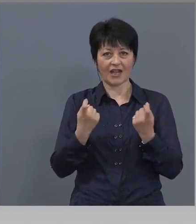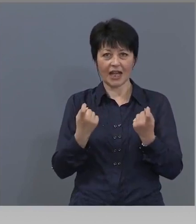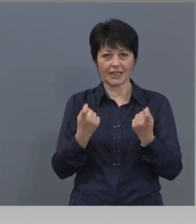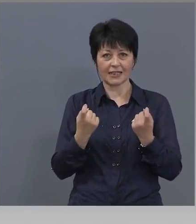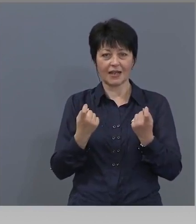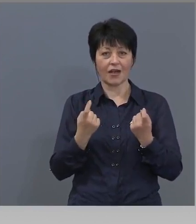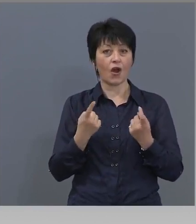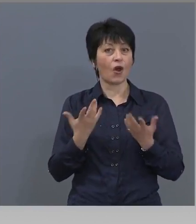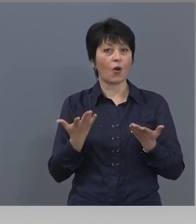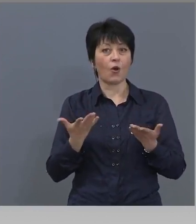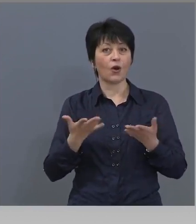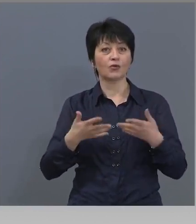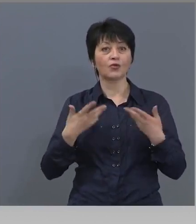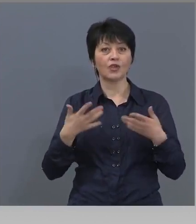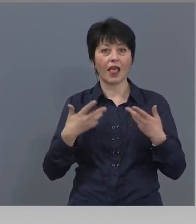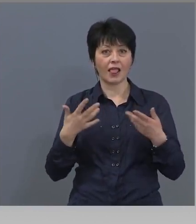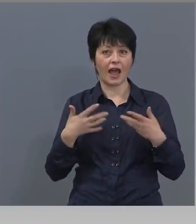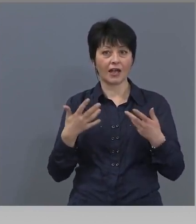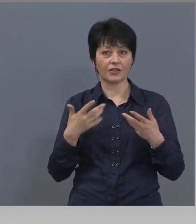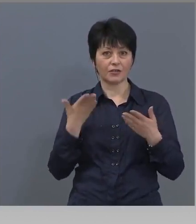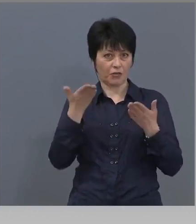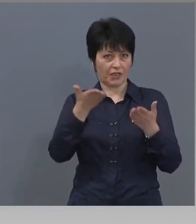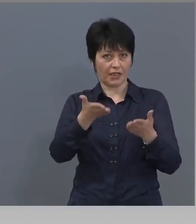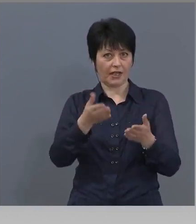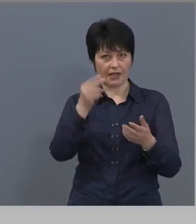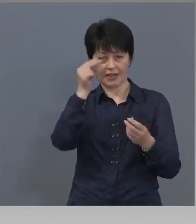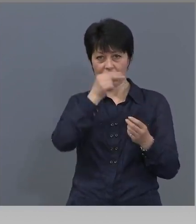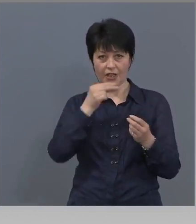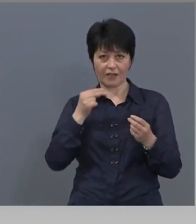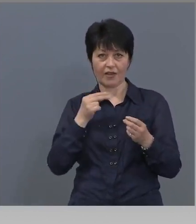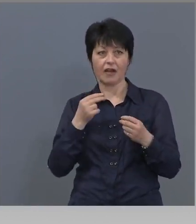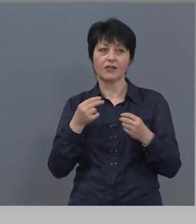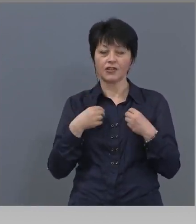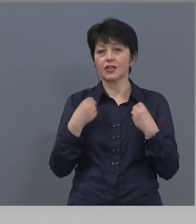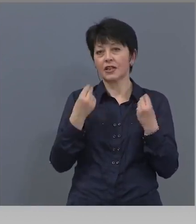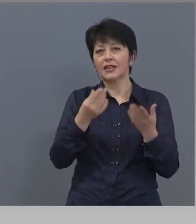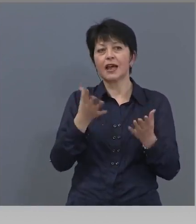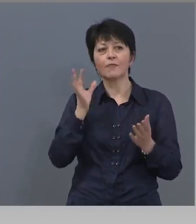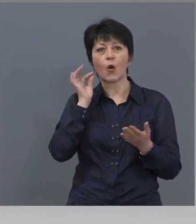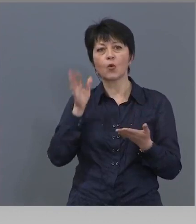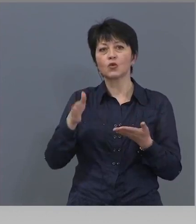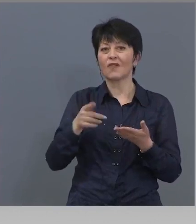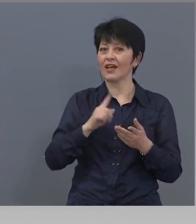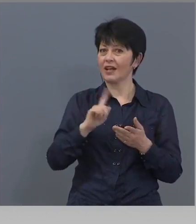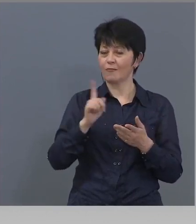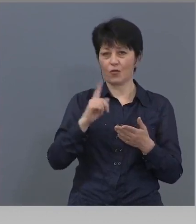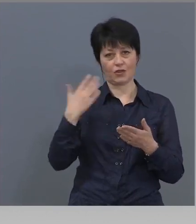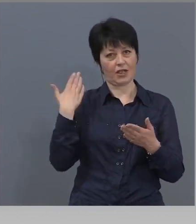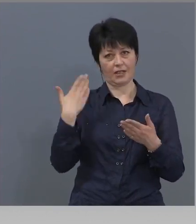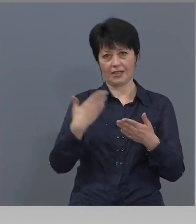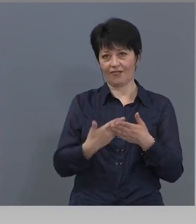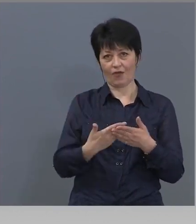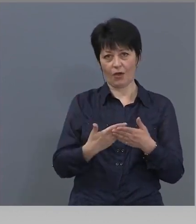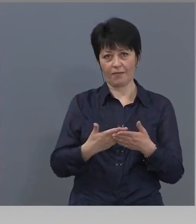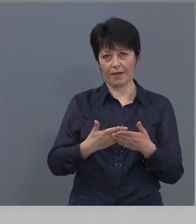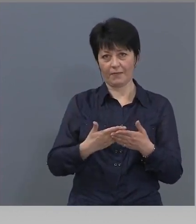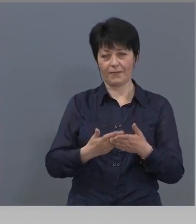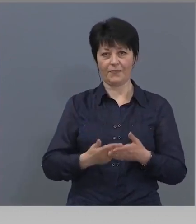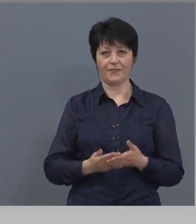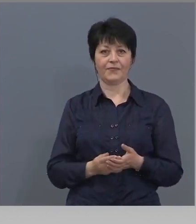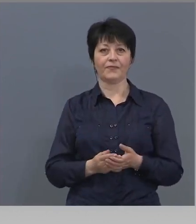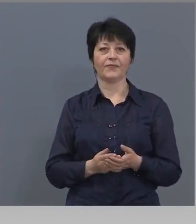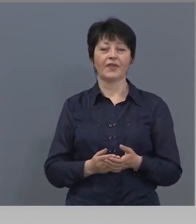Който желаеше да е на църква, никой на сила не идва. Колкото молим, създадем условия. Ви искате да затворим църква. Ваше високо